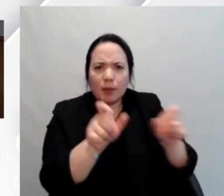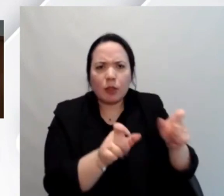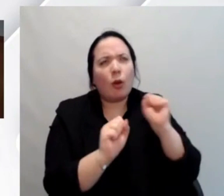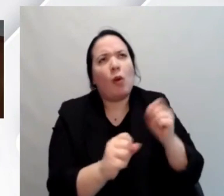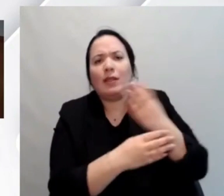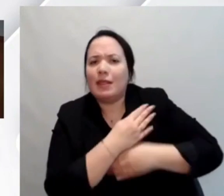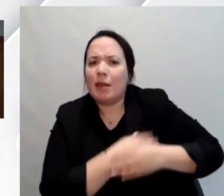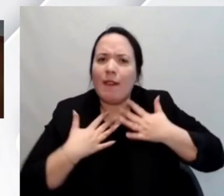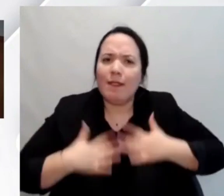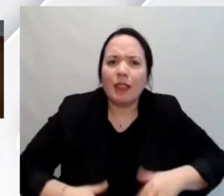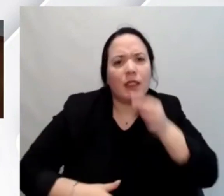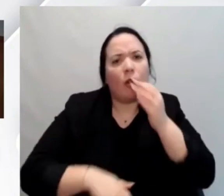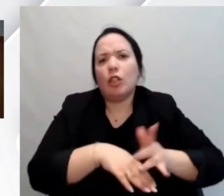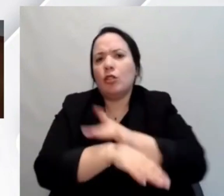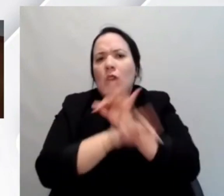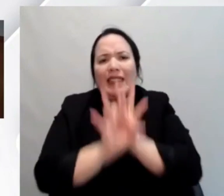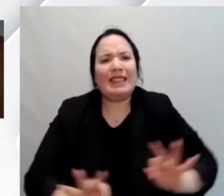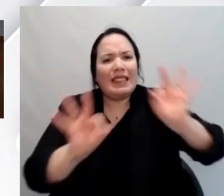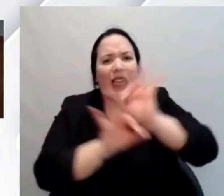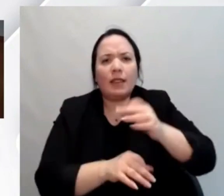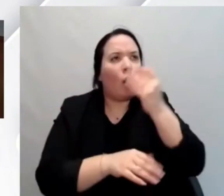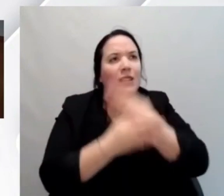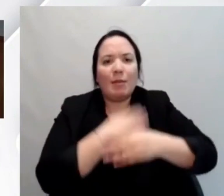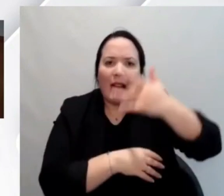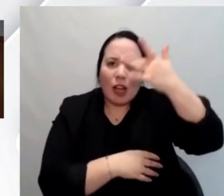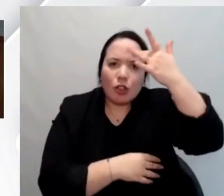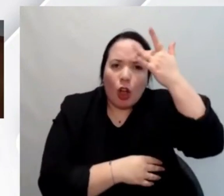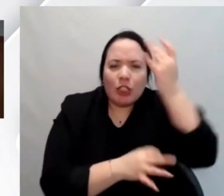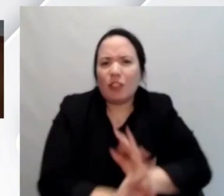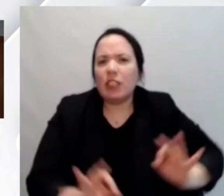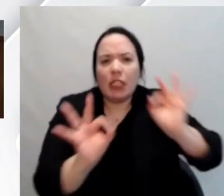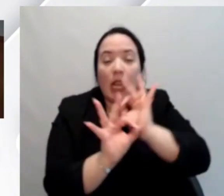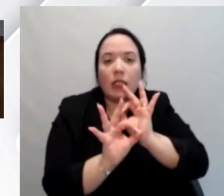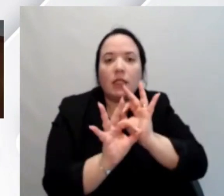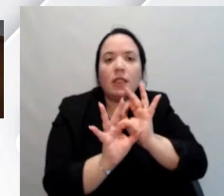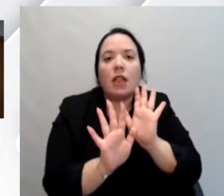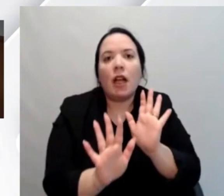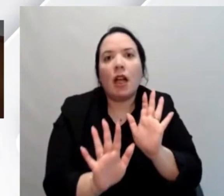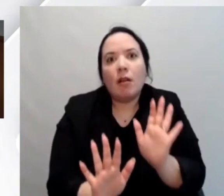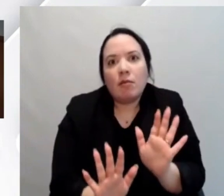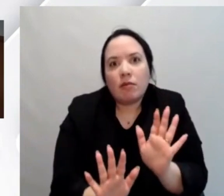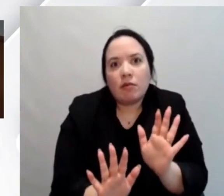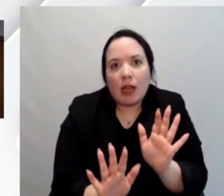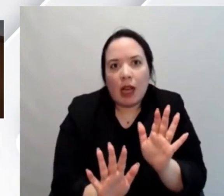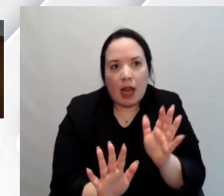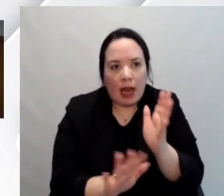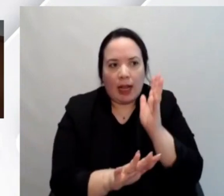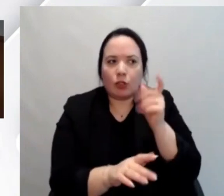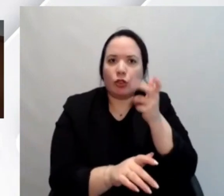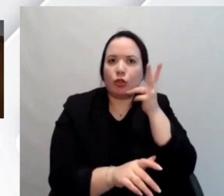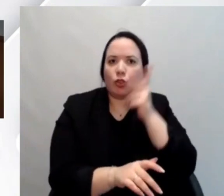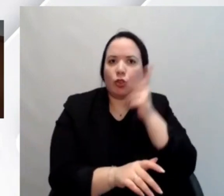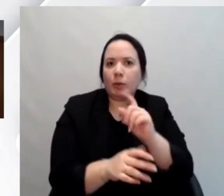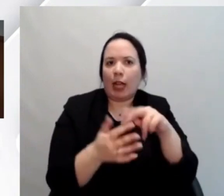fisica sensoriale o cognitiva che però non hanno troppa dimestichezza magari